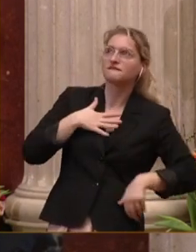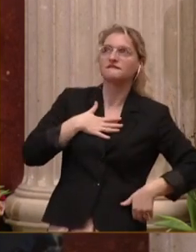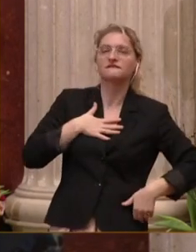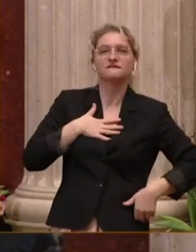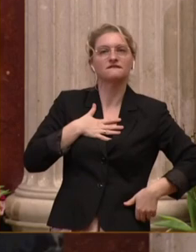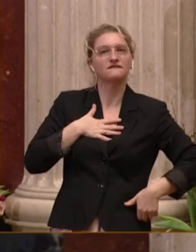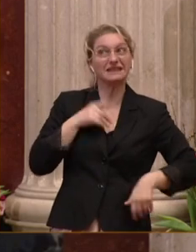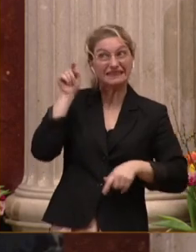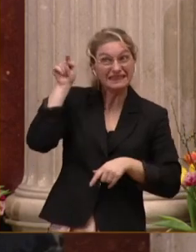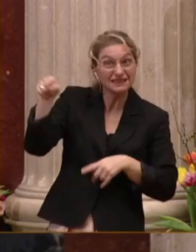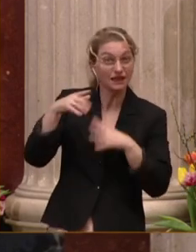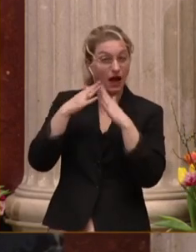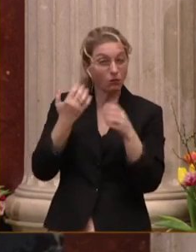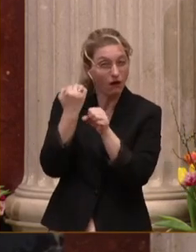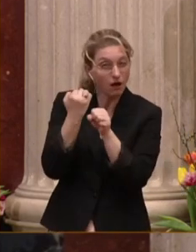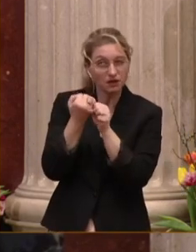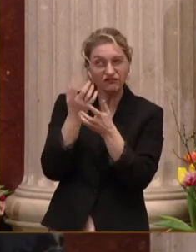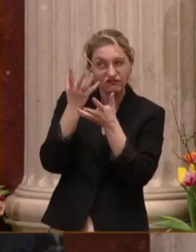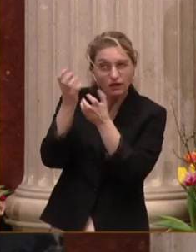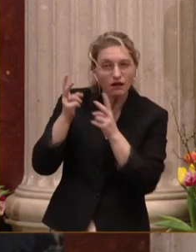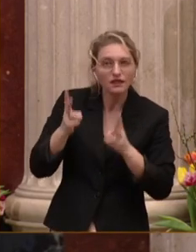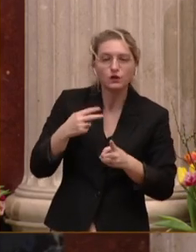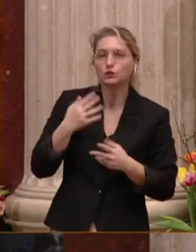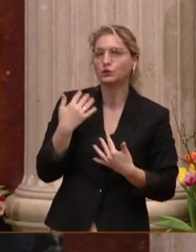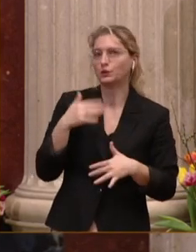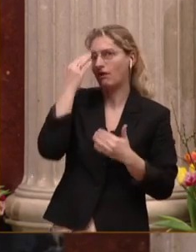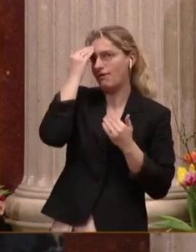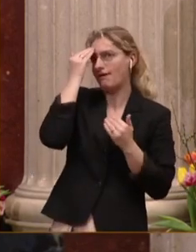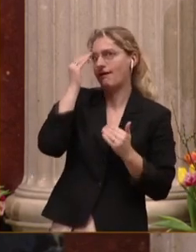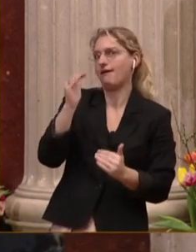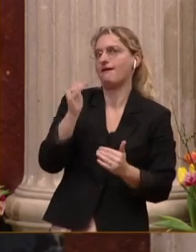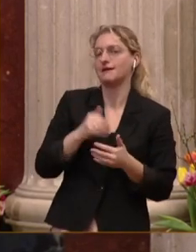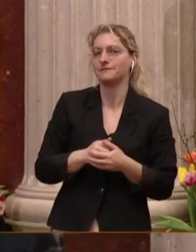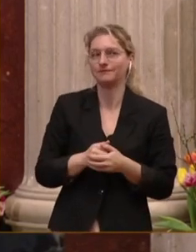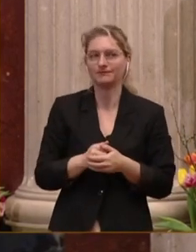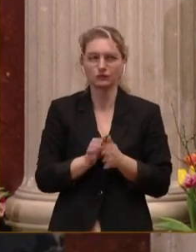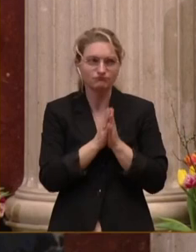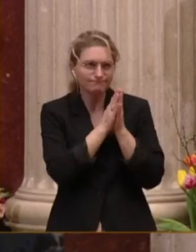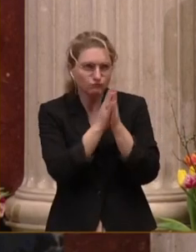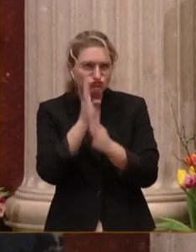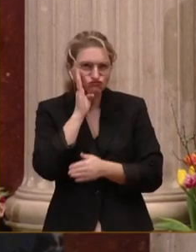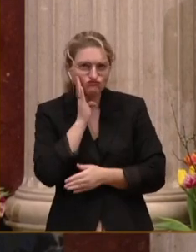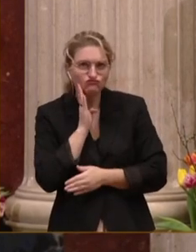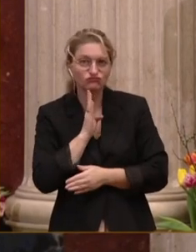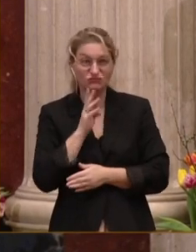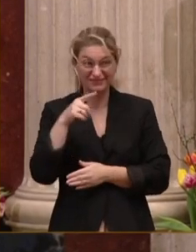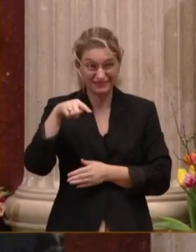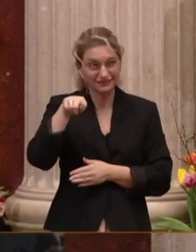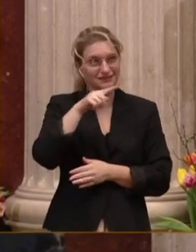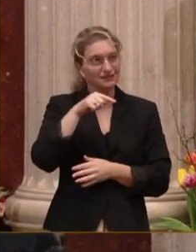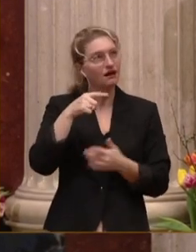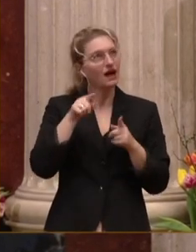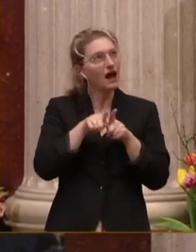wirken zu dürfen. Und ich bitte Sie, halten Sie das in fester